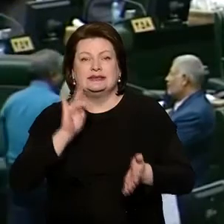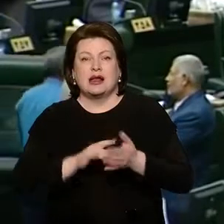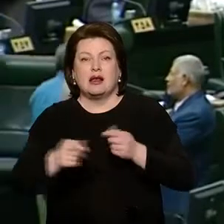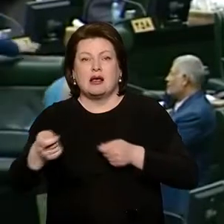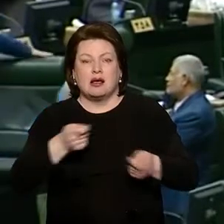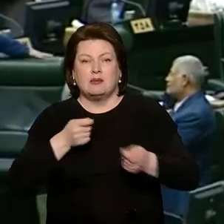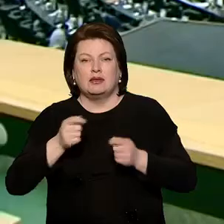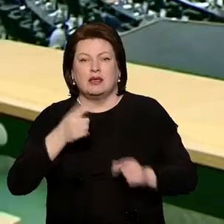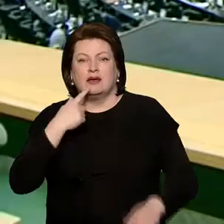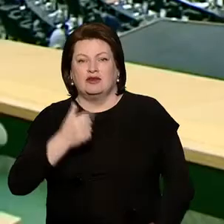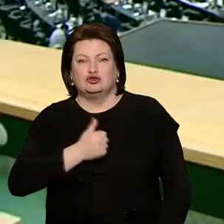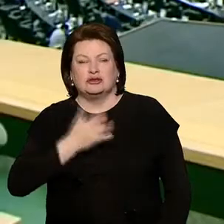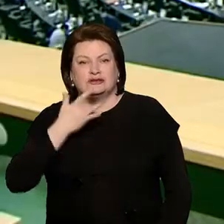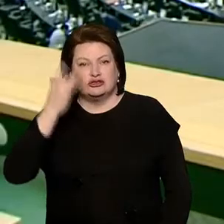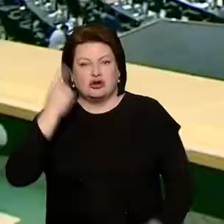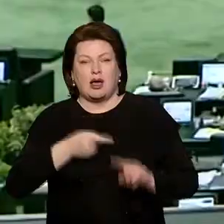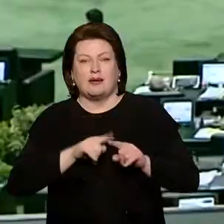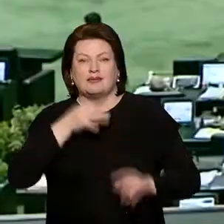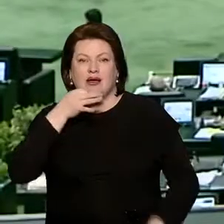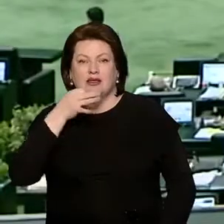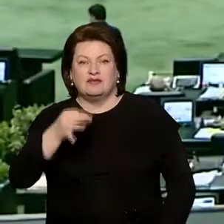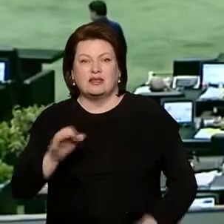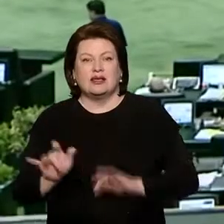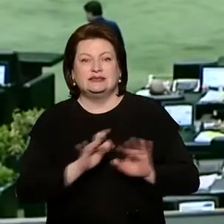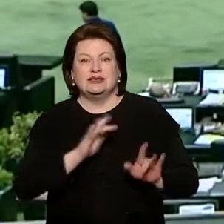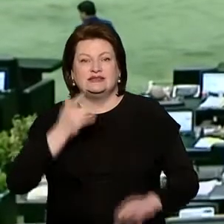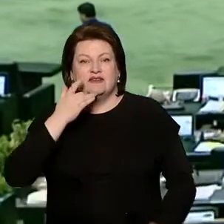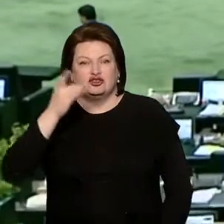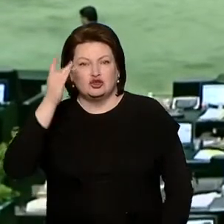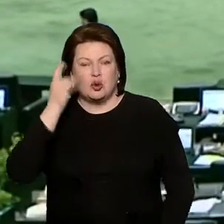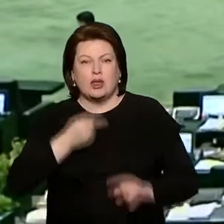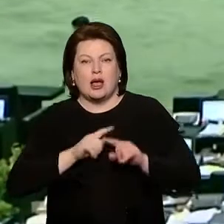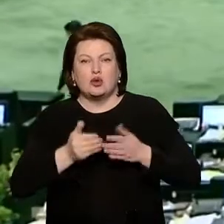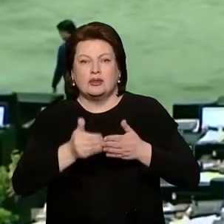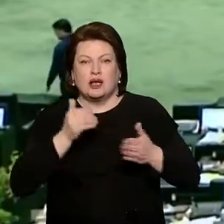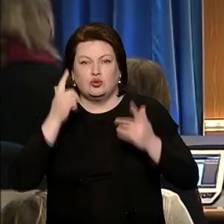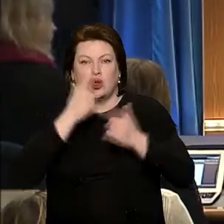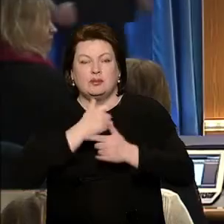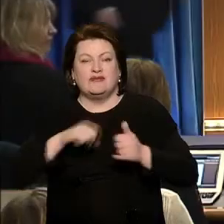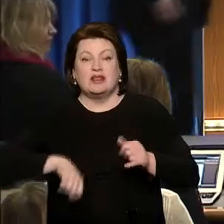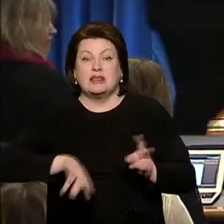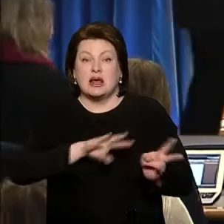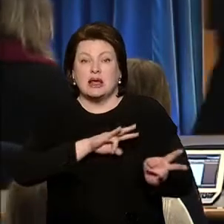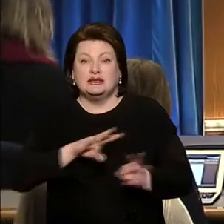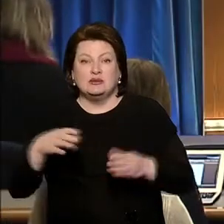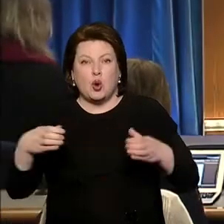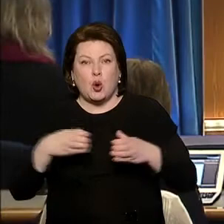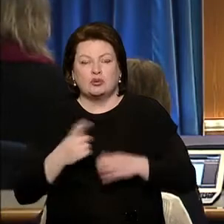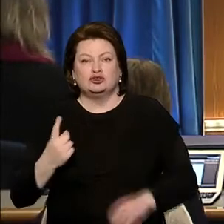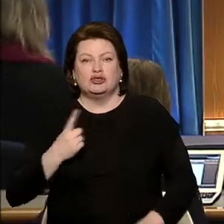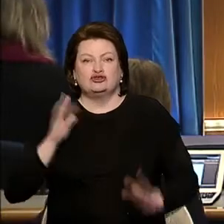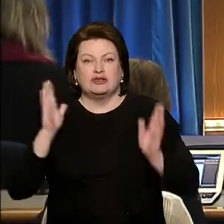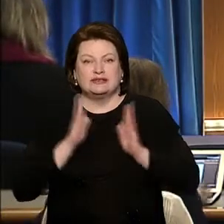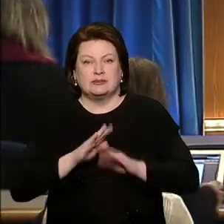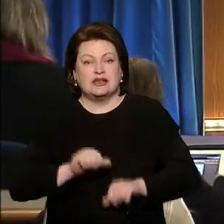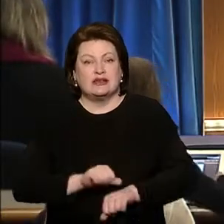Вооруженных сил США. Это стало зеркальным ответом на действия Вашингтона, который накануне объявил террористами корпус Стражи Исламской